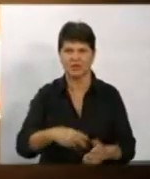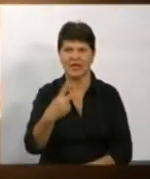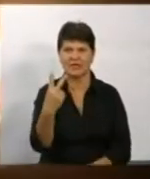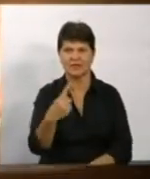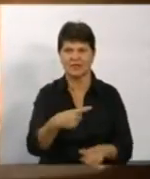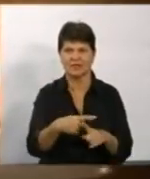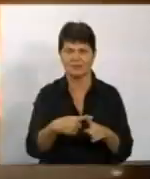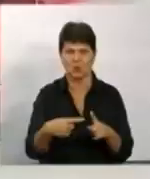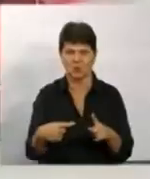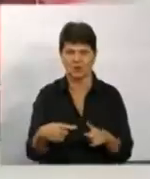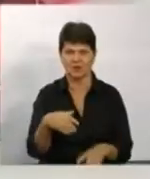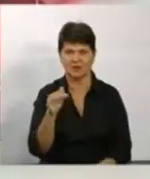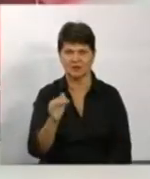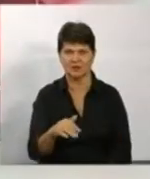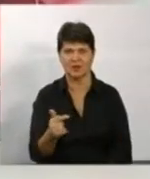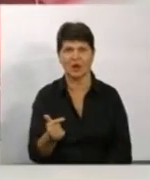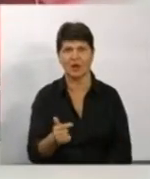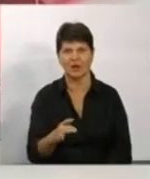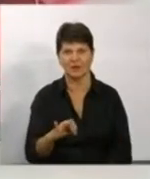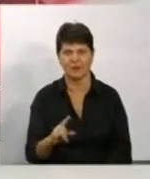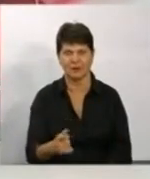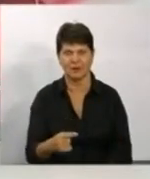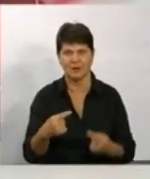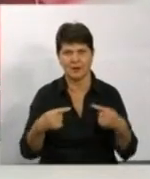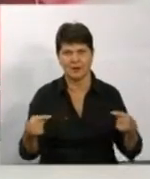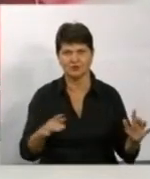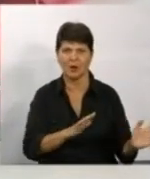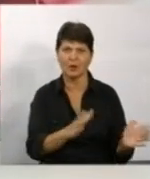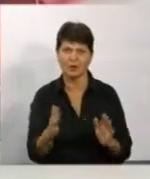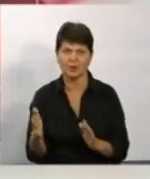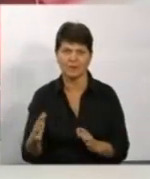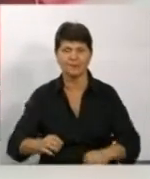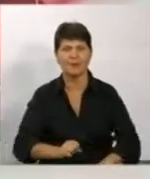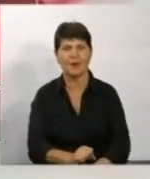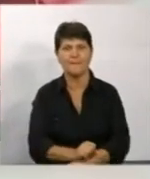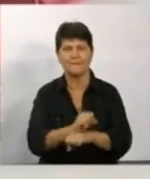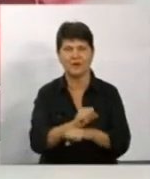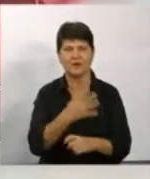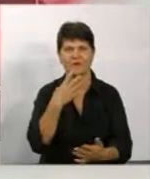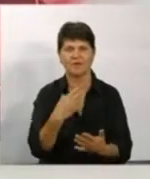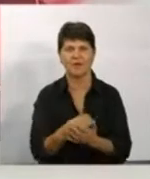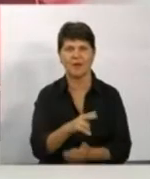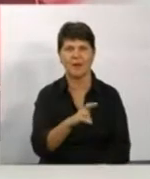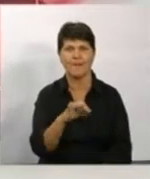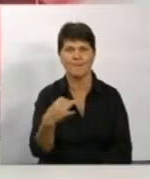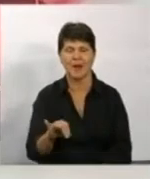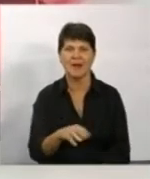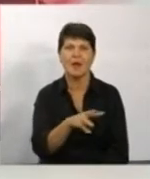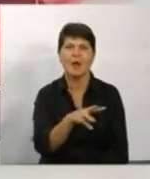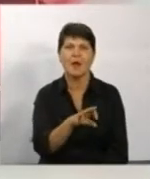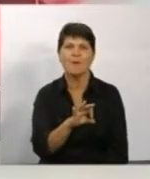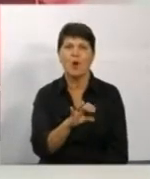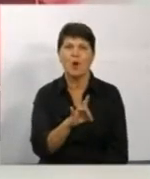тисячі гривень. І до інших подій. На акцію протесту вийшли власники паїв у селі Морозівка на